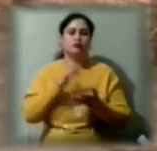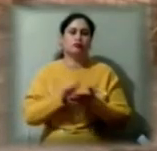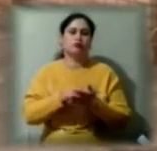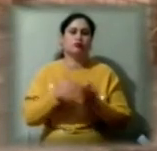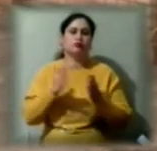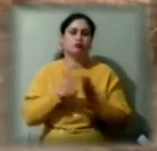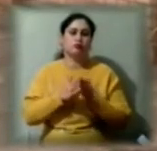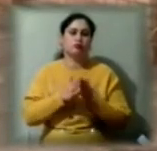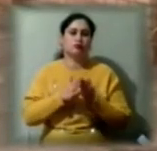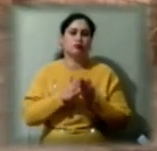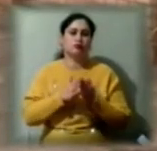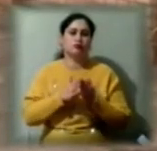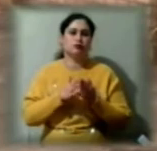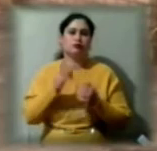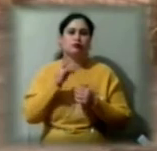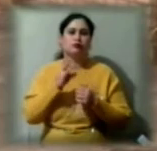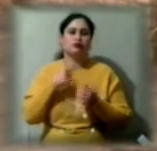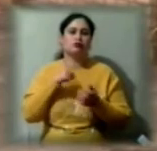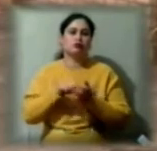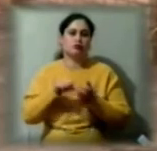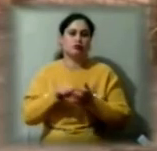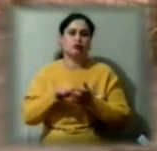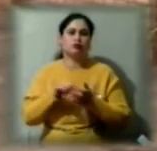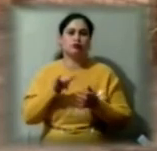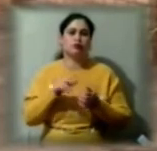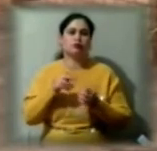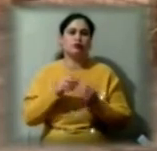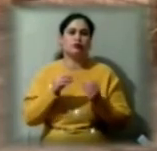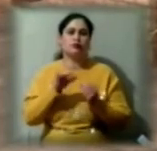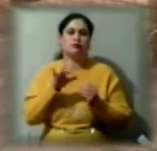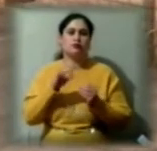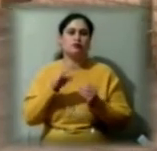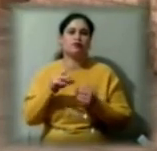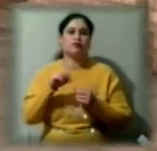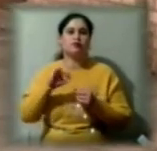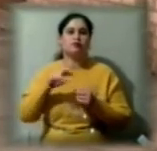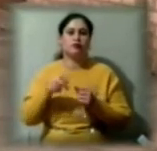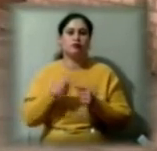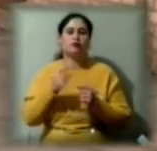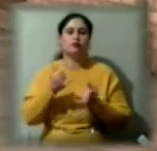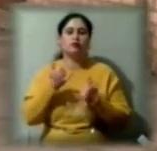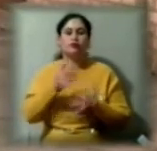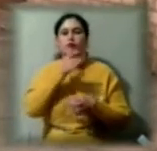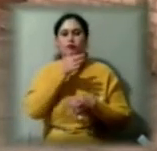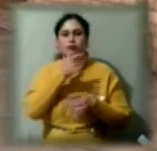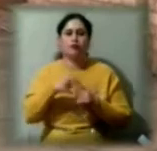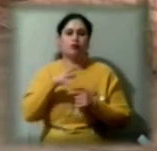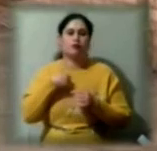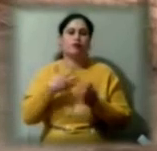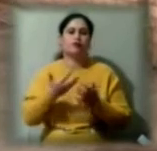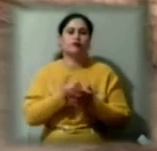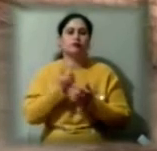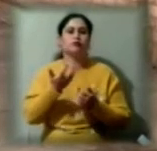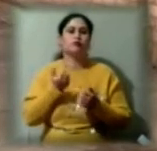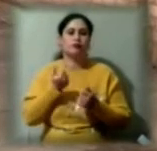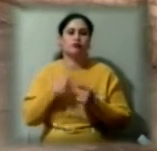але беру участь у дистанційних фестивалях. На даний момент я взяла вже участь у шести